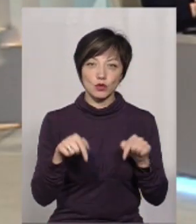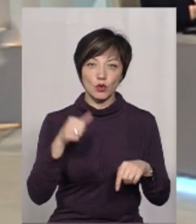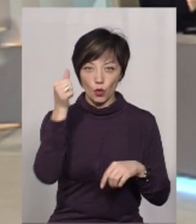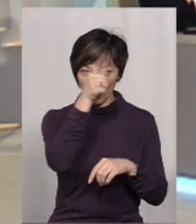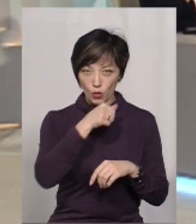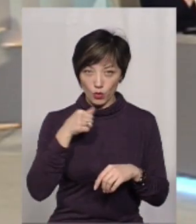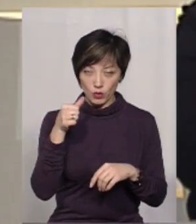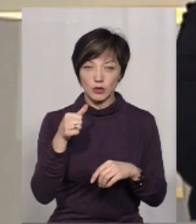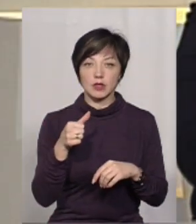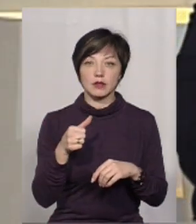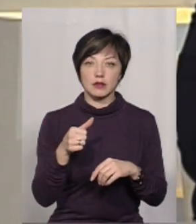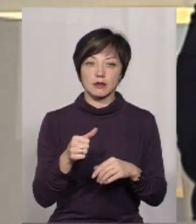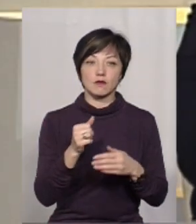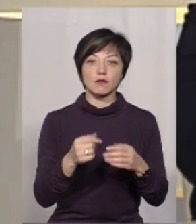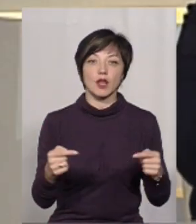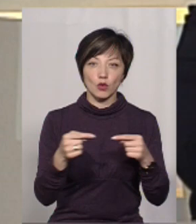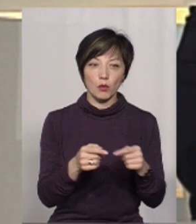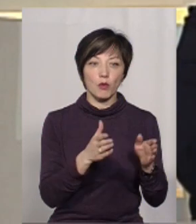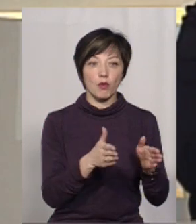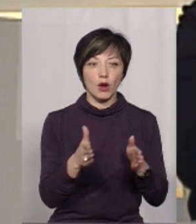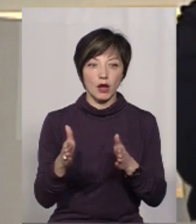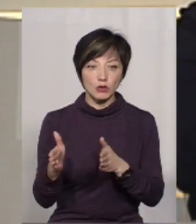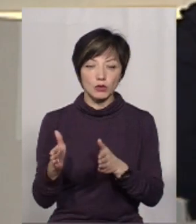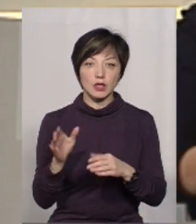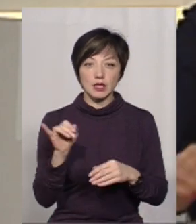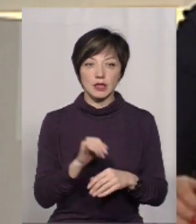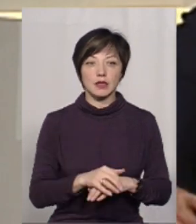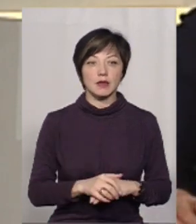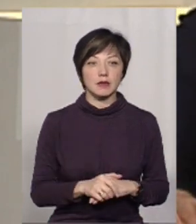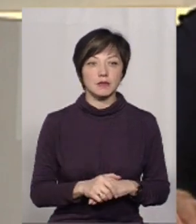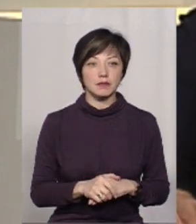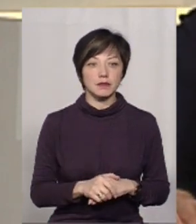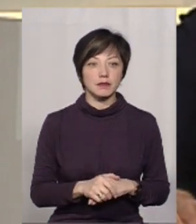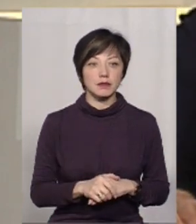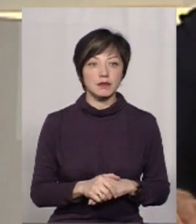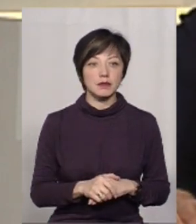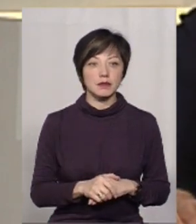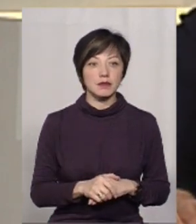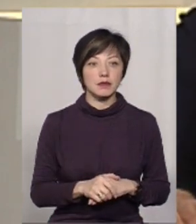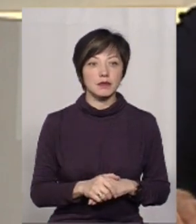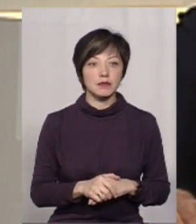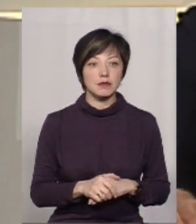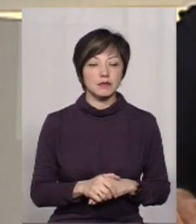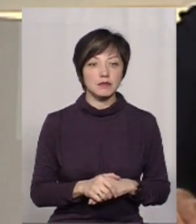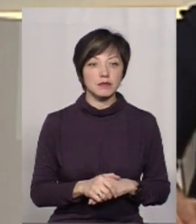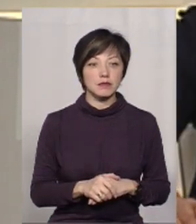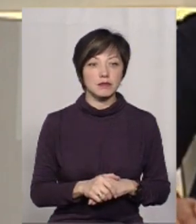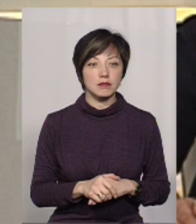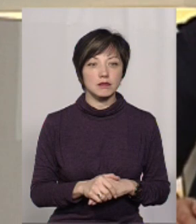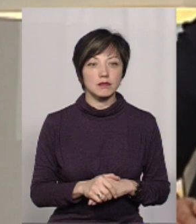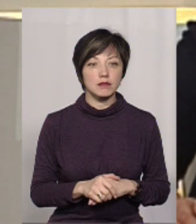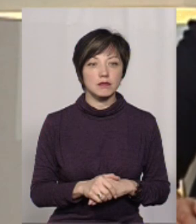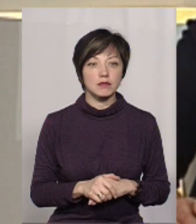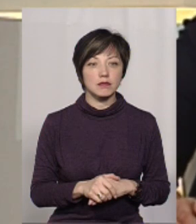цього року в установленому порядку. І чи не буде